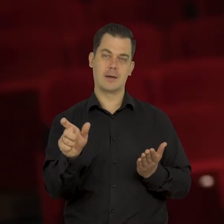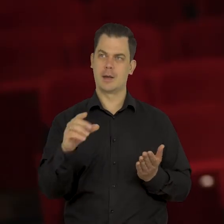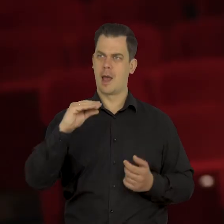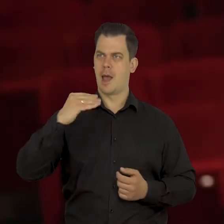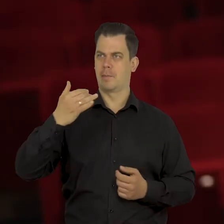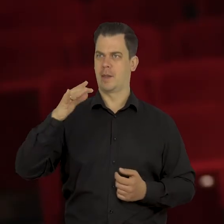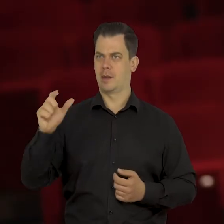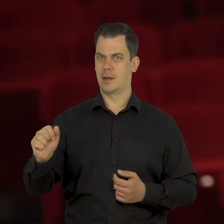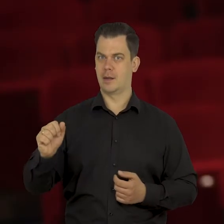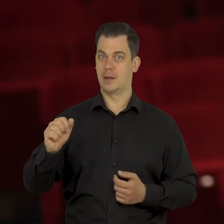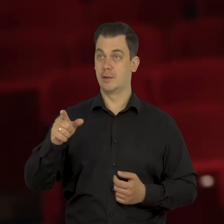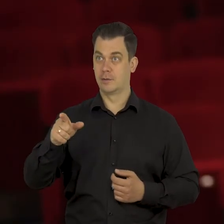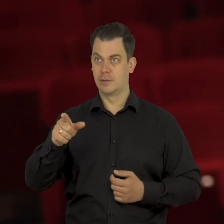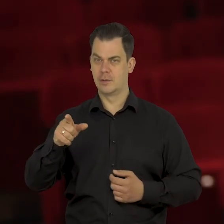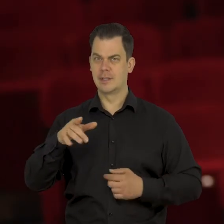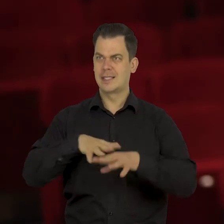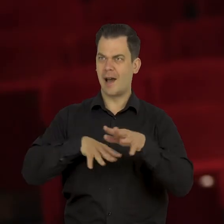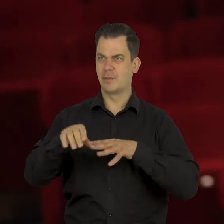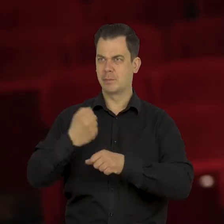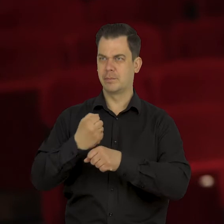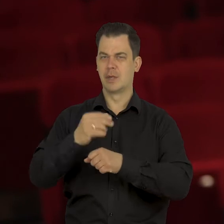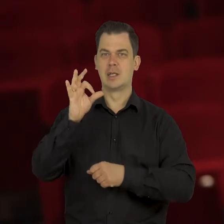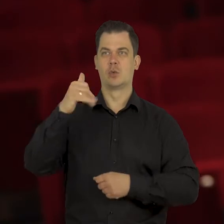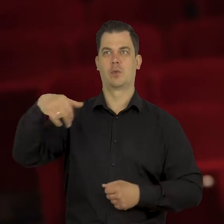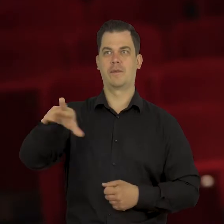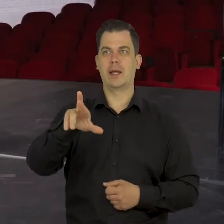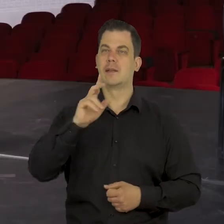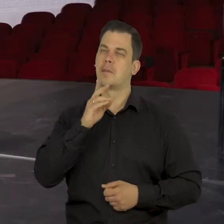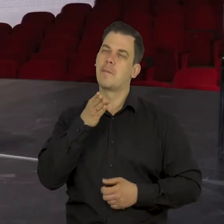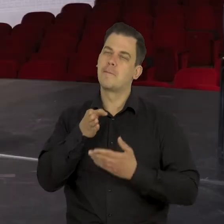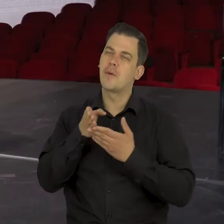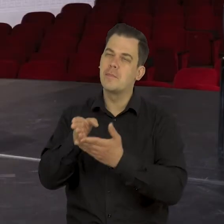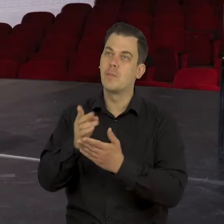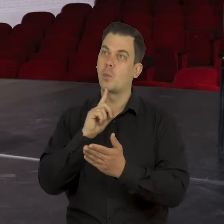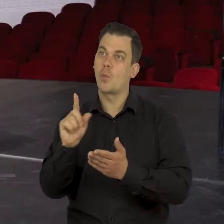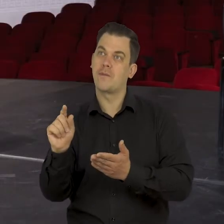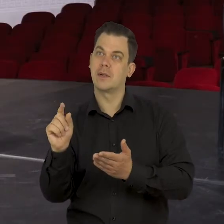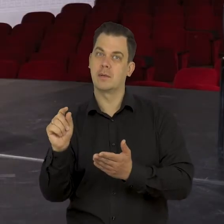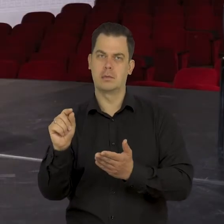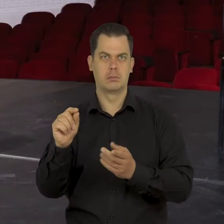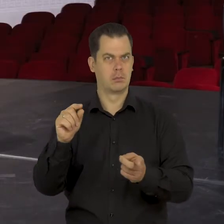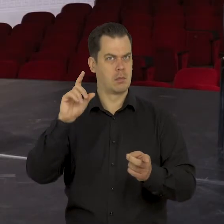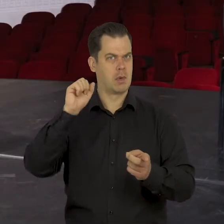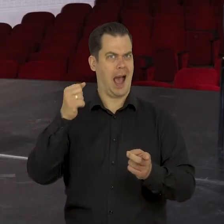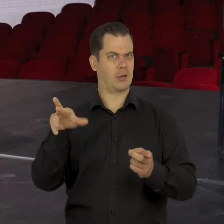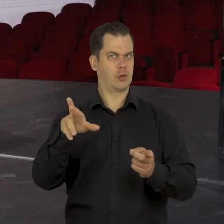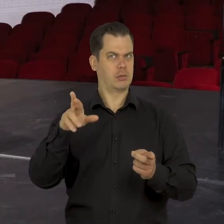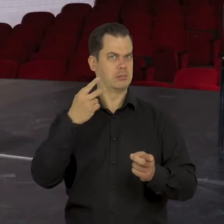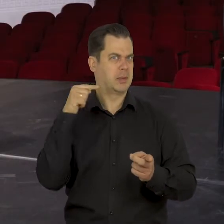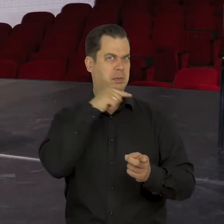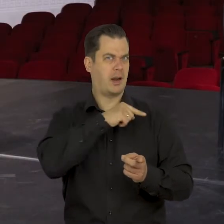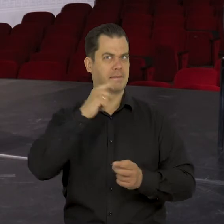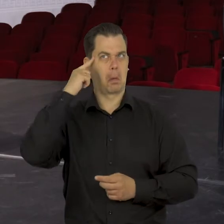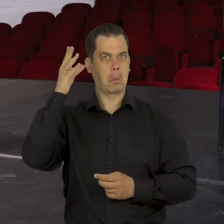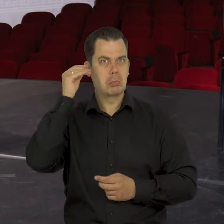Pani powiedziała, że zawód suflera polega na podpowiadaniu. Czy to znaczy, że aktorzy nie uczą się tekstu